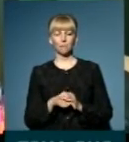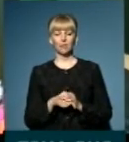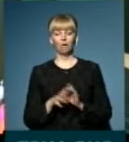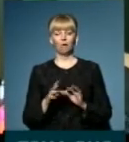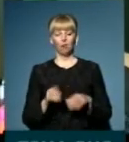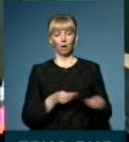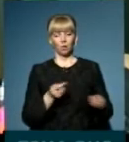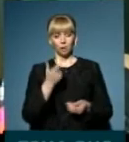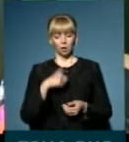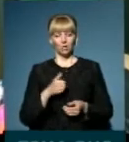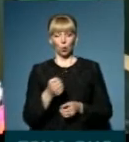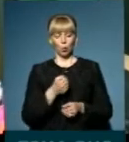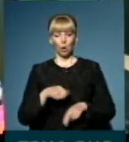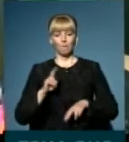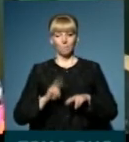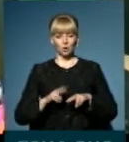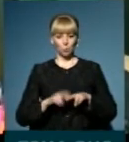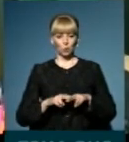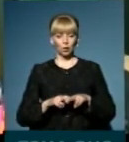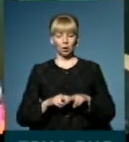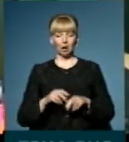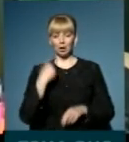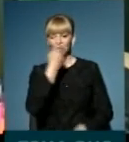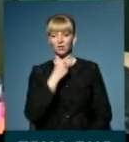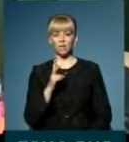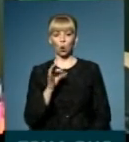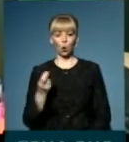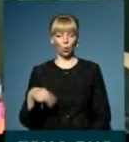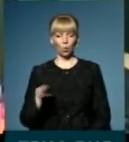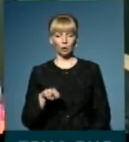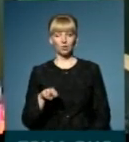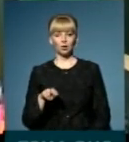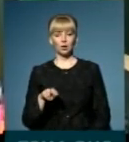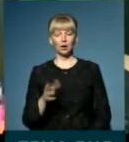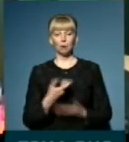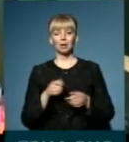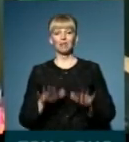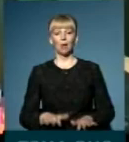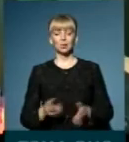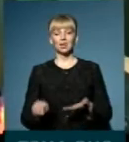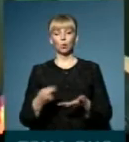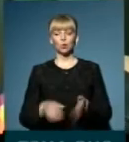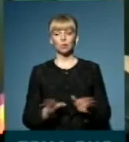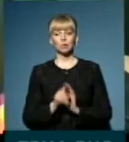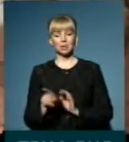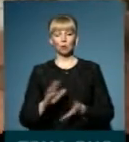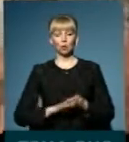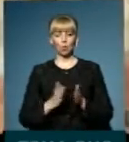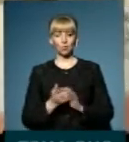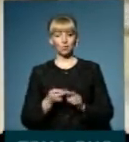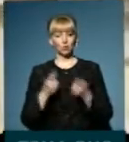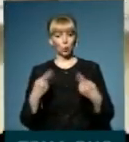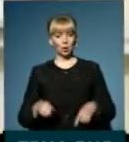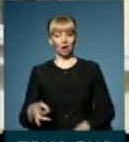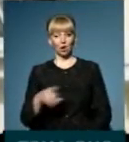Переносять з собою паспорта, ідентифікаційні коди, і ми на місці заключаємо з ними договори. А це